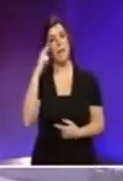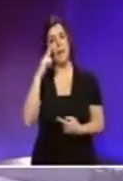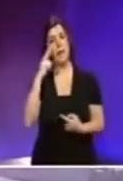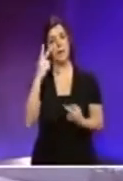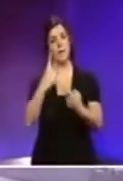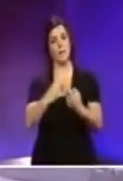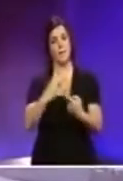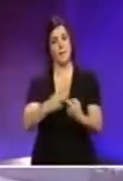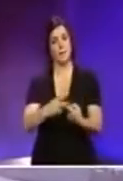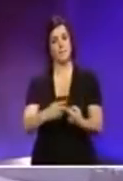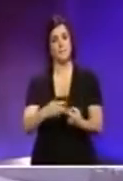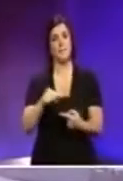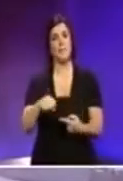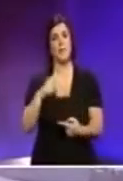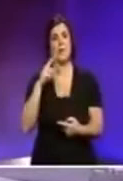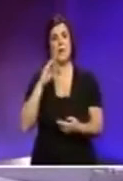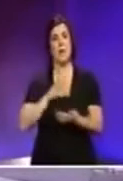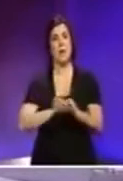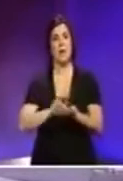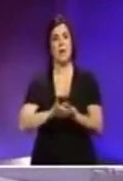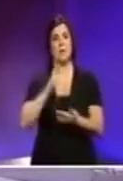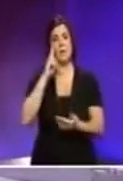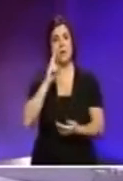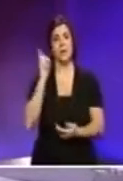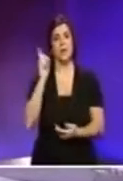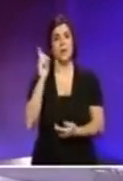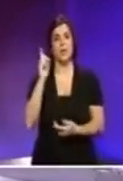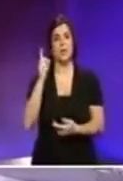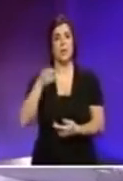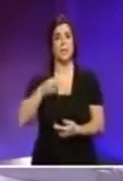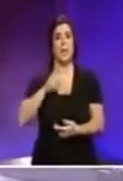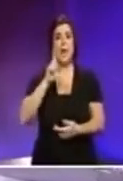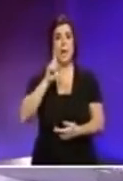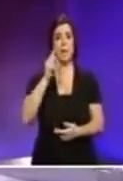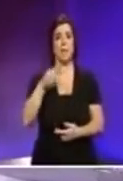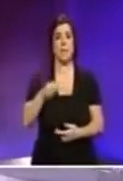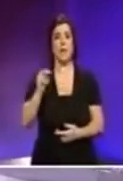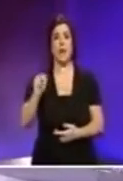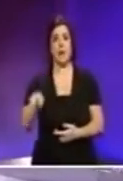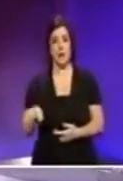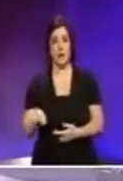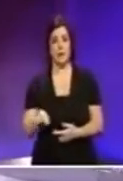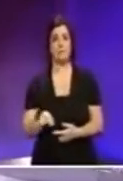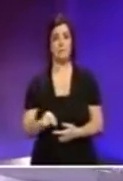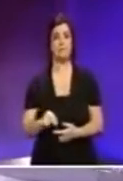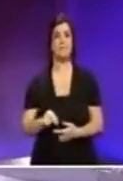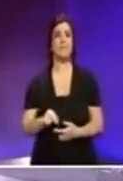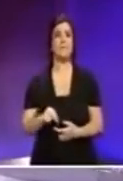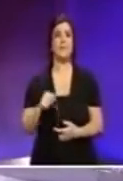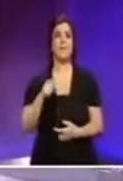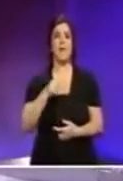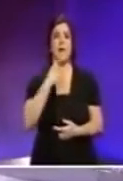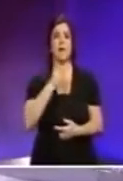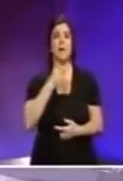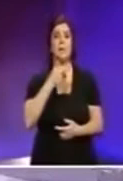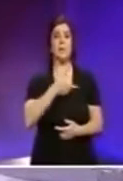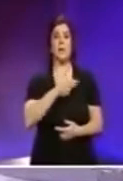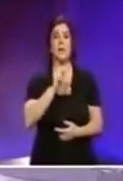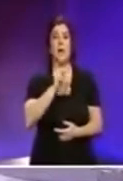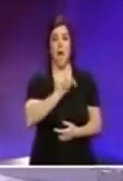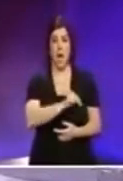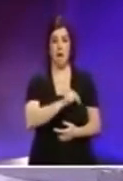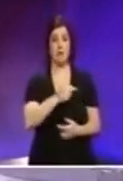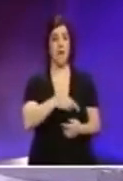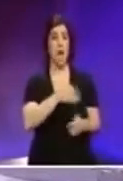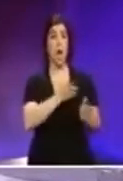Tra l-meta da kjem spajna izzogċem, rappresentanti tal-Liber Party, tal-Parti Nazjonalista, Roberta għalet l-Parti Nazjonalista għal-parti tal